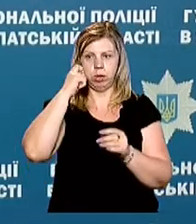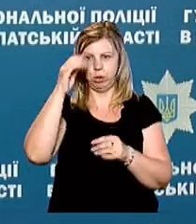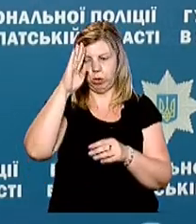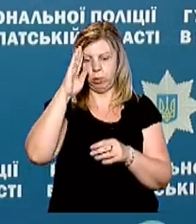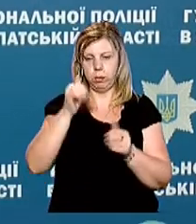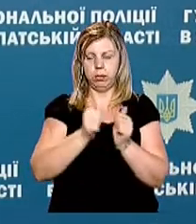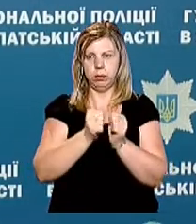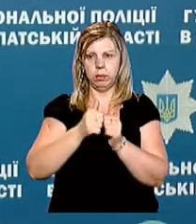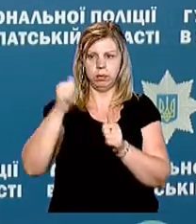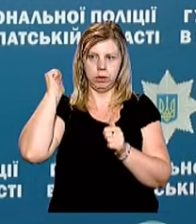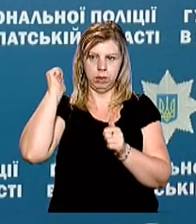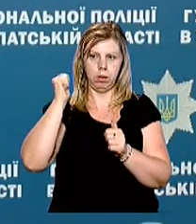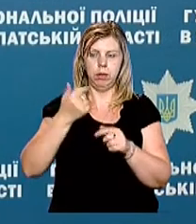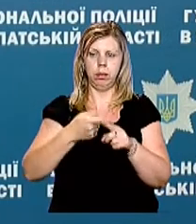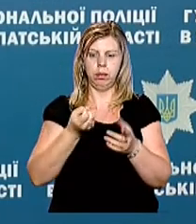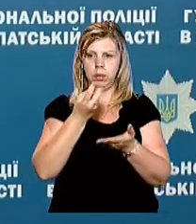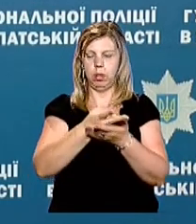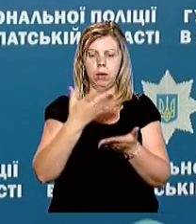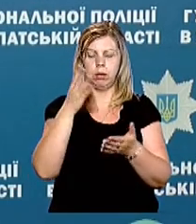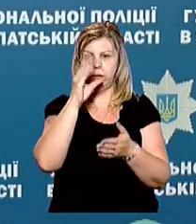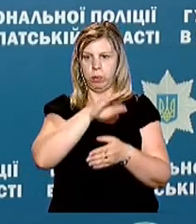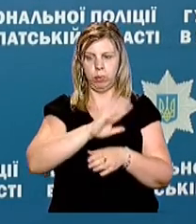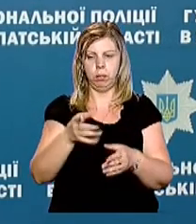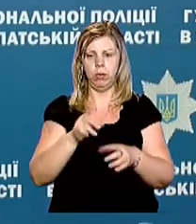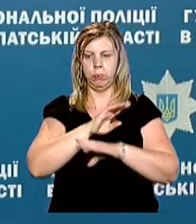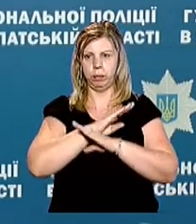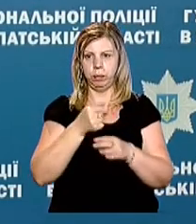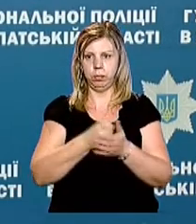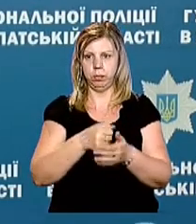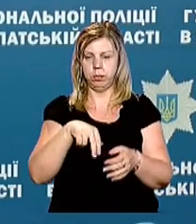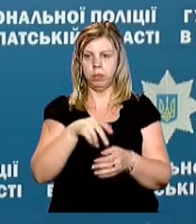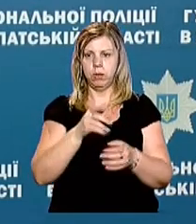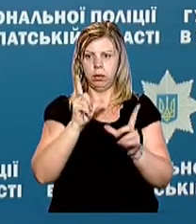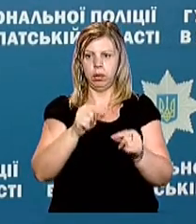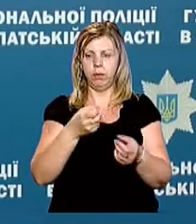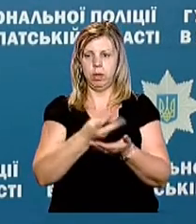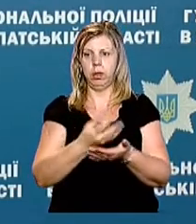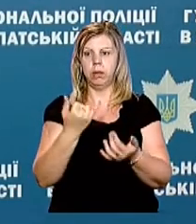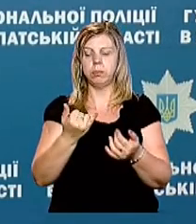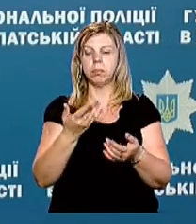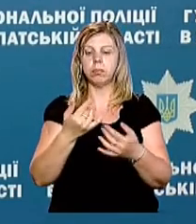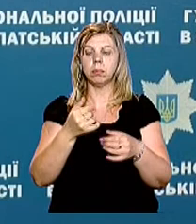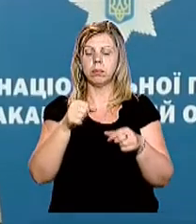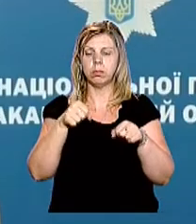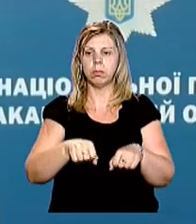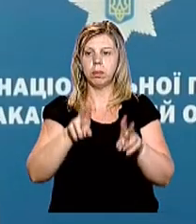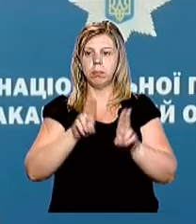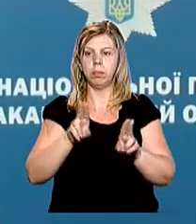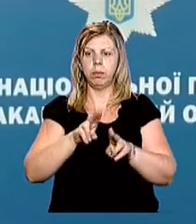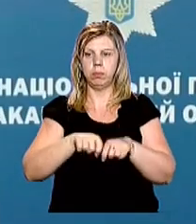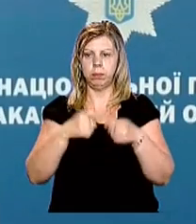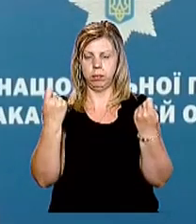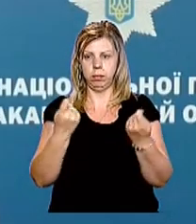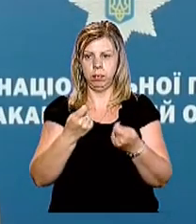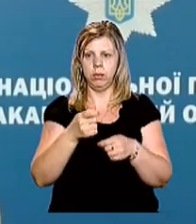який перебував у даному автомобілі, до лікарні так і не доїхав, оскільки помер дорогою до лікарні. Наразі у справі визначено попередню правову кваліфікацію, порушення